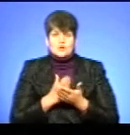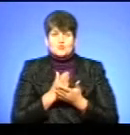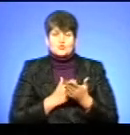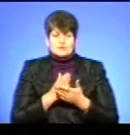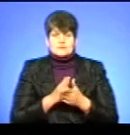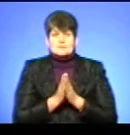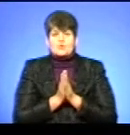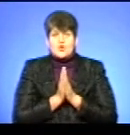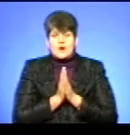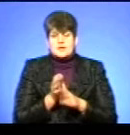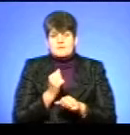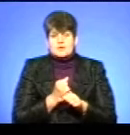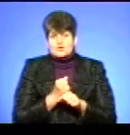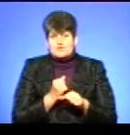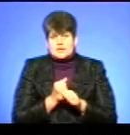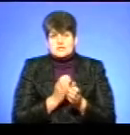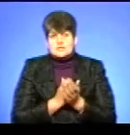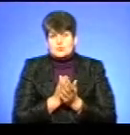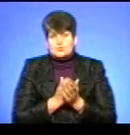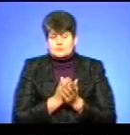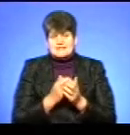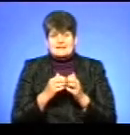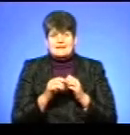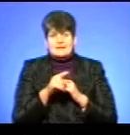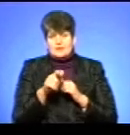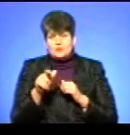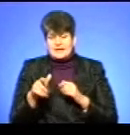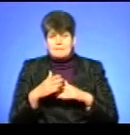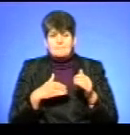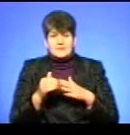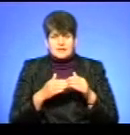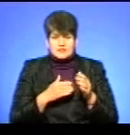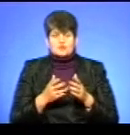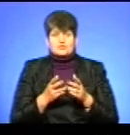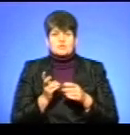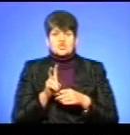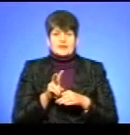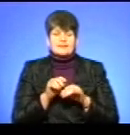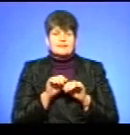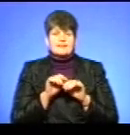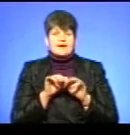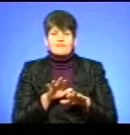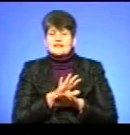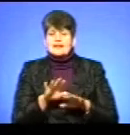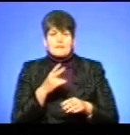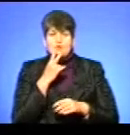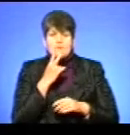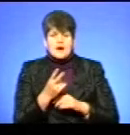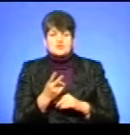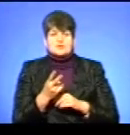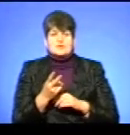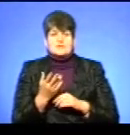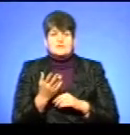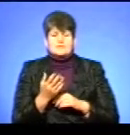проханням працювати зі службою. Тому серед тих людей, які вийшли на цю акцію, вони побачили практично